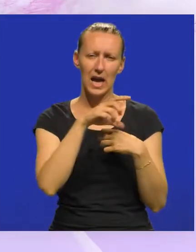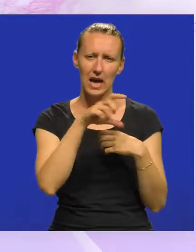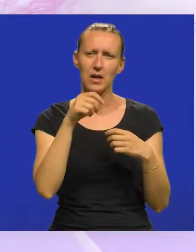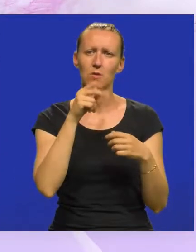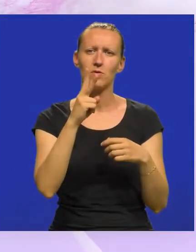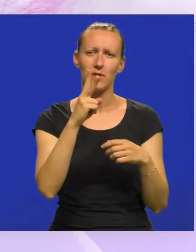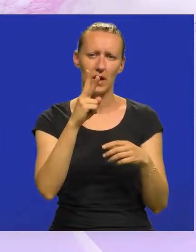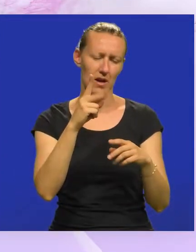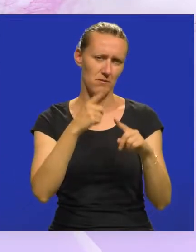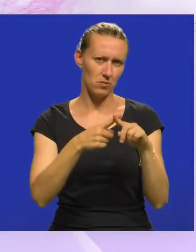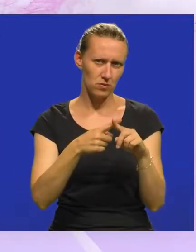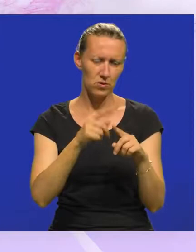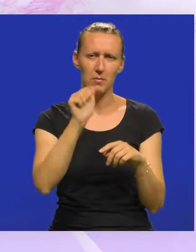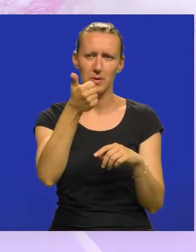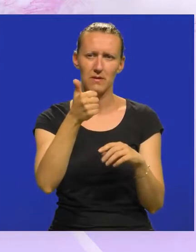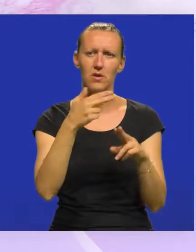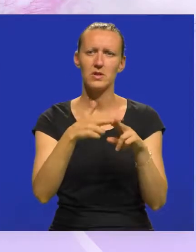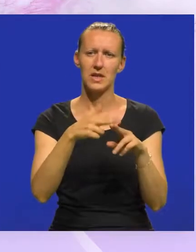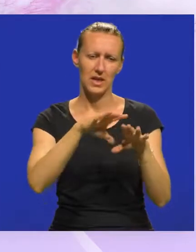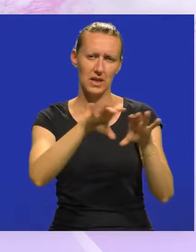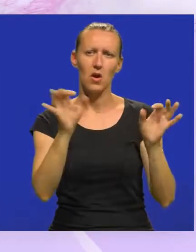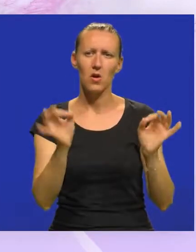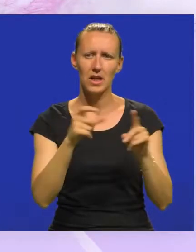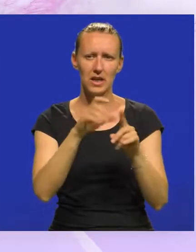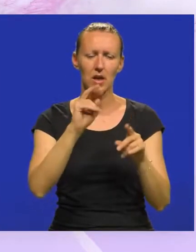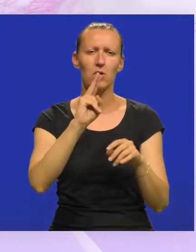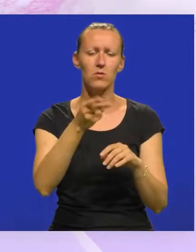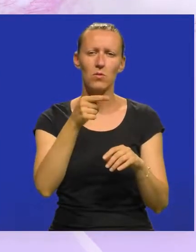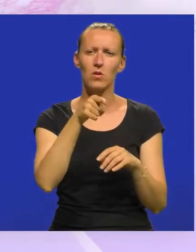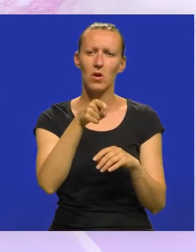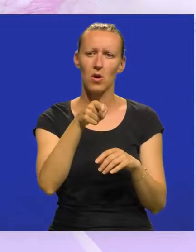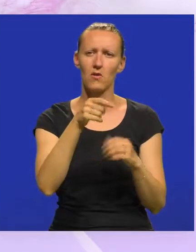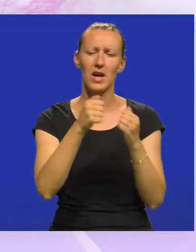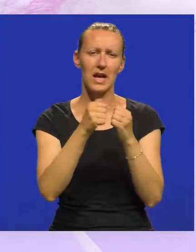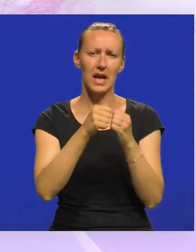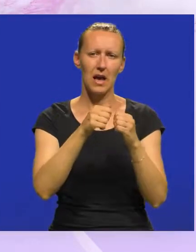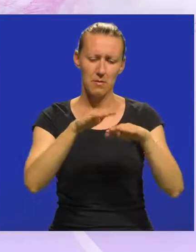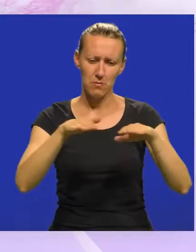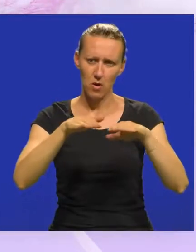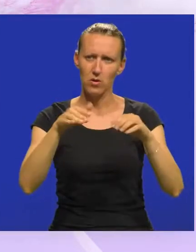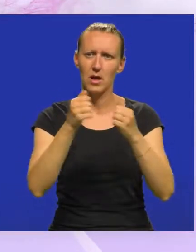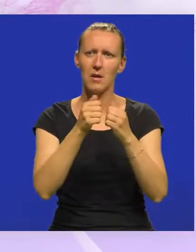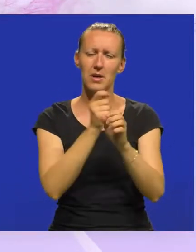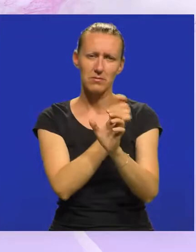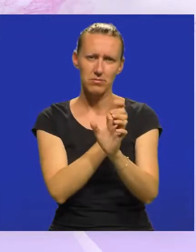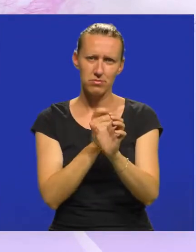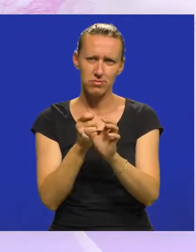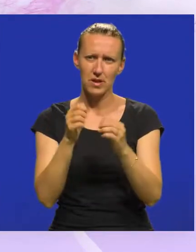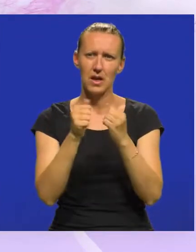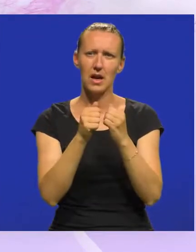na dva načina. Prvo je da se sredi normalno originalni dio. Drugo je da se na ove kamene podloge, odnosno u klesano